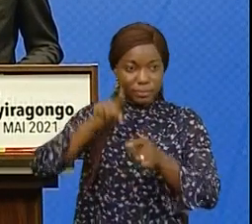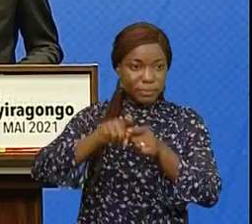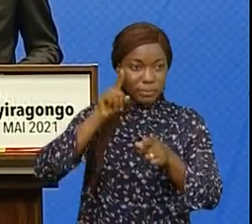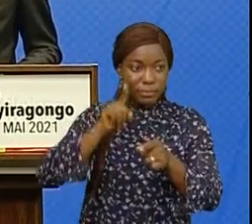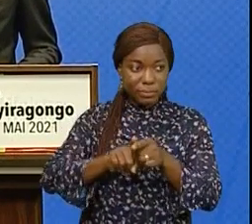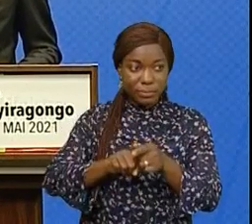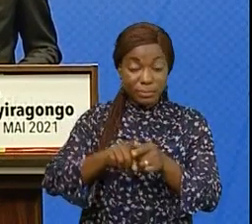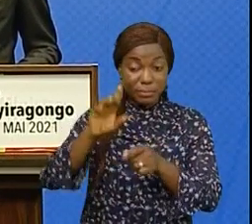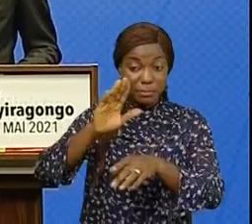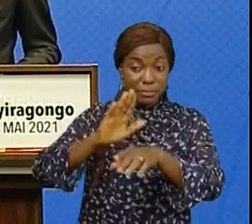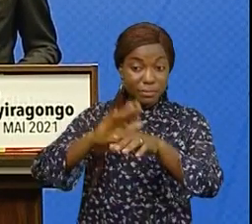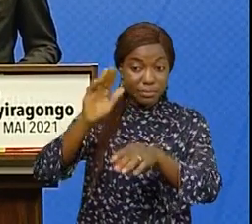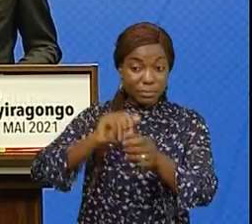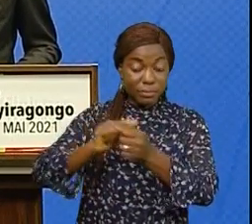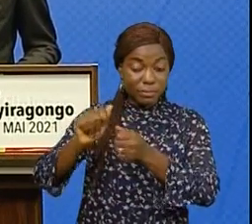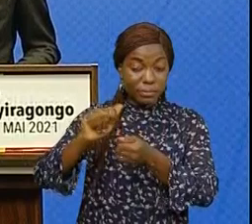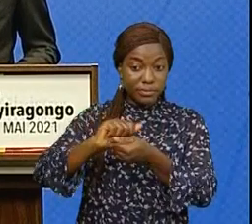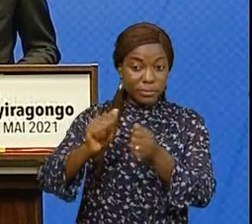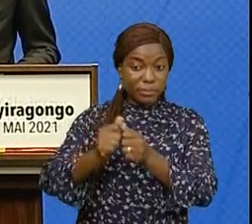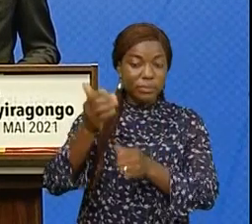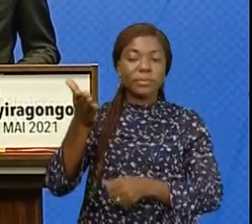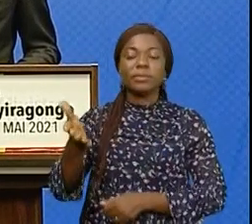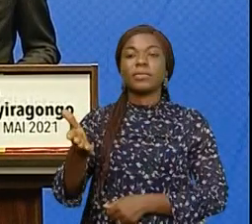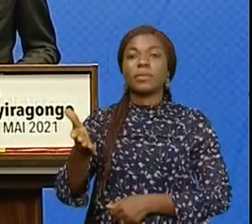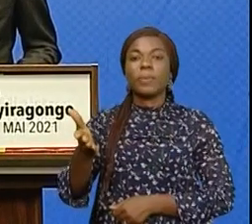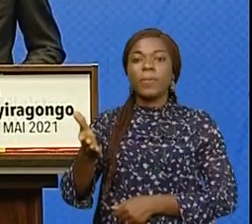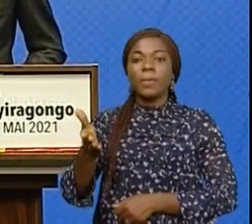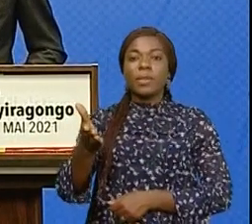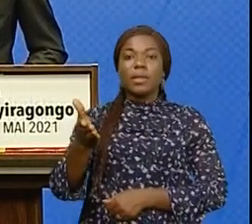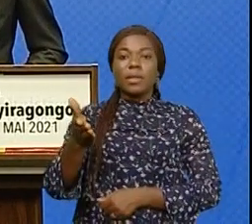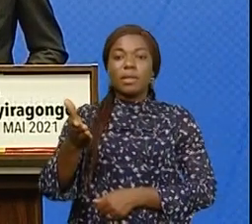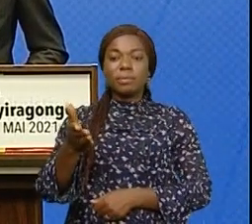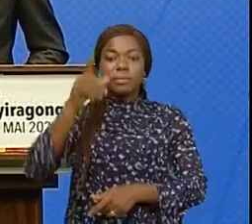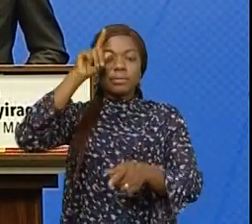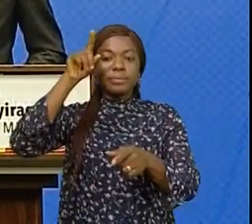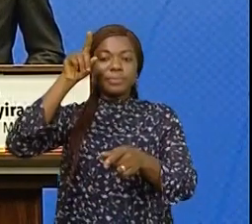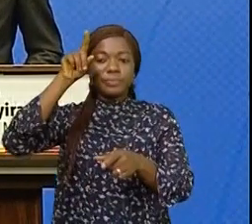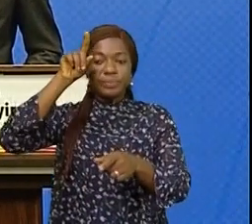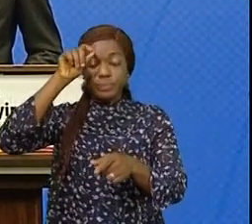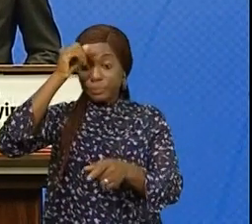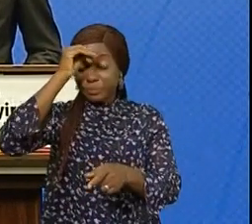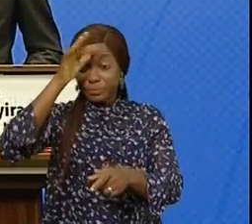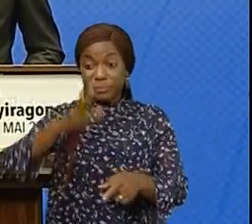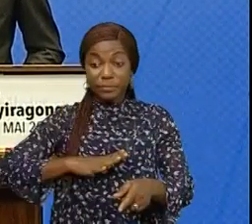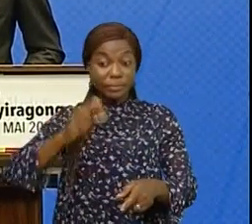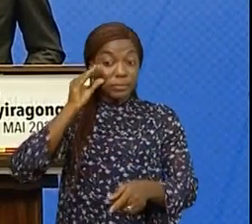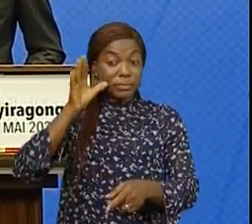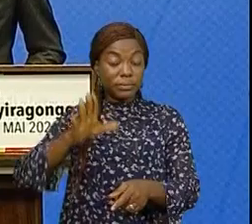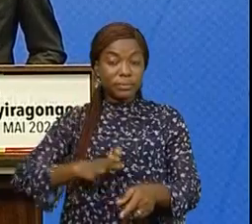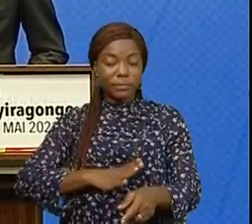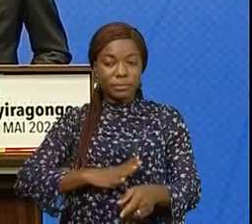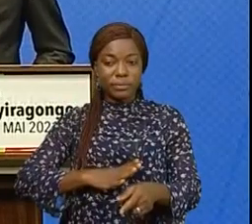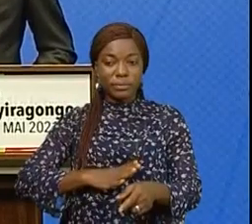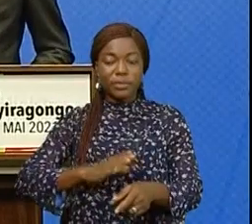particulièrement touchés par cette catastrophe naturelle. Mesdames et Messieurs de la presse, les